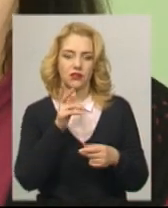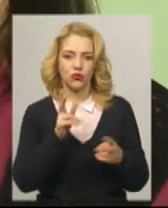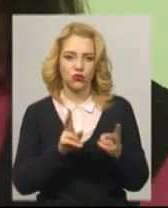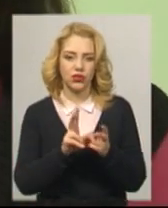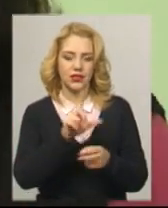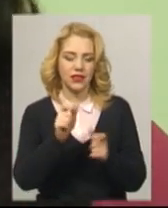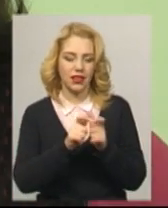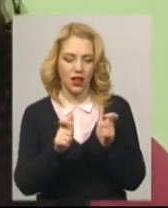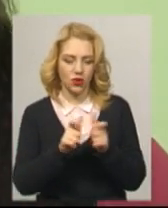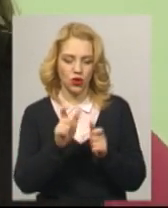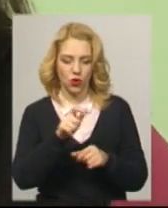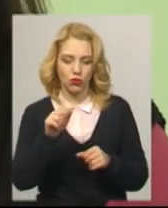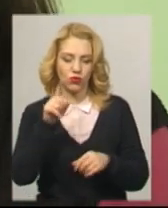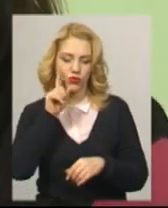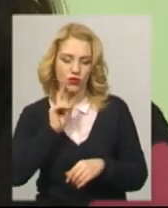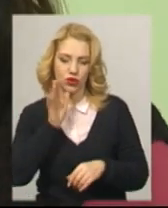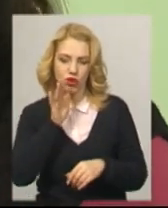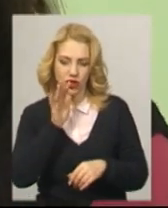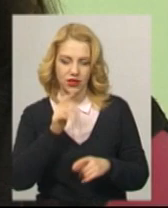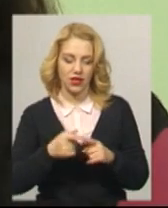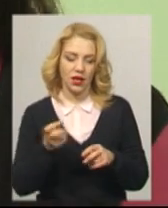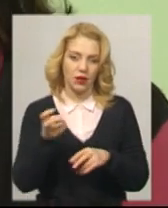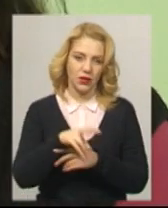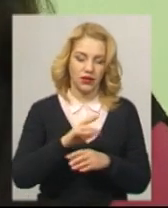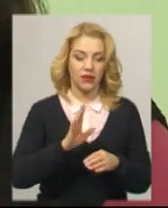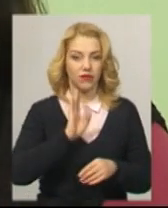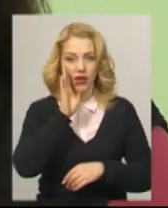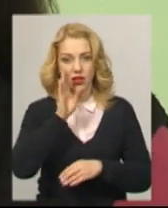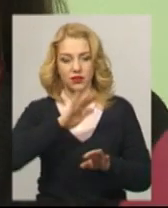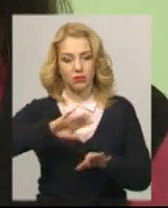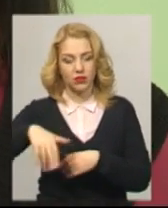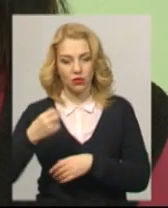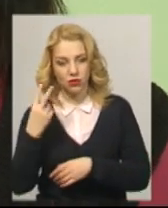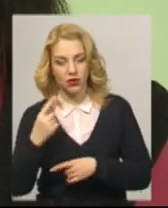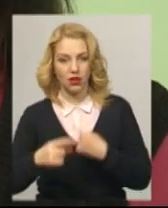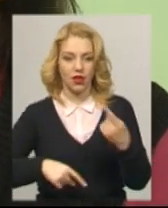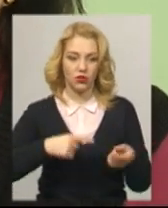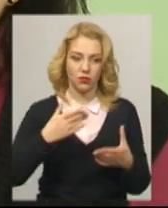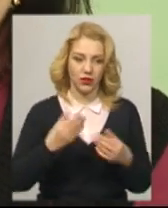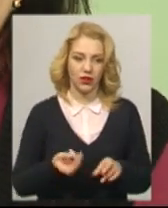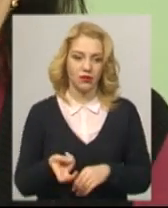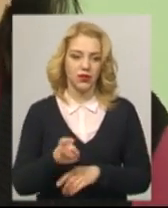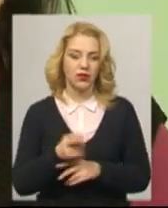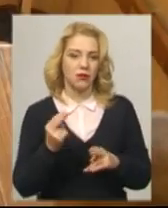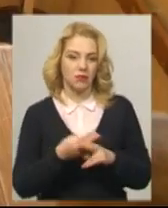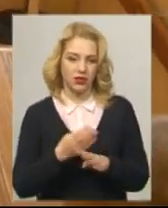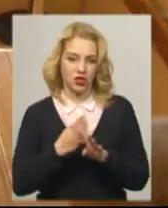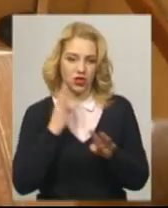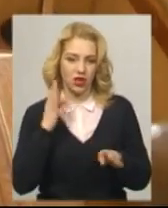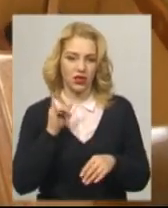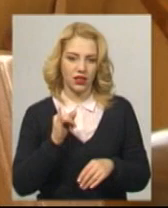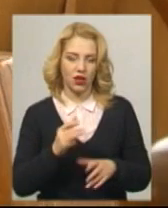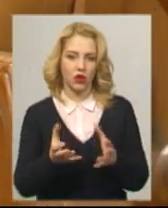для себе, який їм зручно вранці, після обіда, на наступний день, прийти без черги і отримати цей квиток.